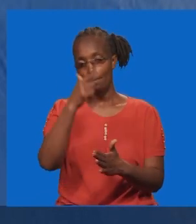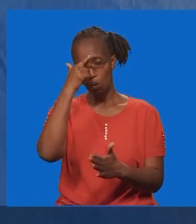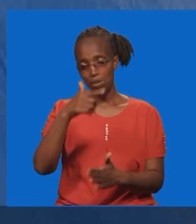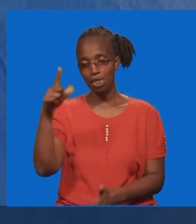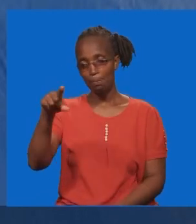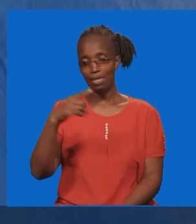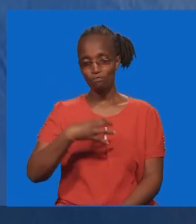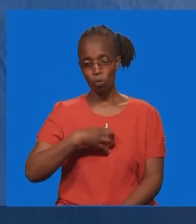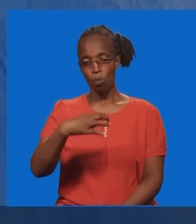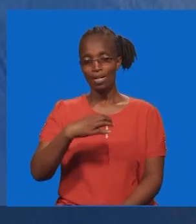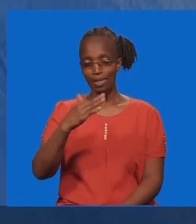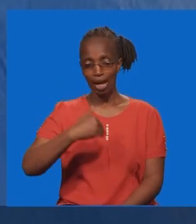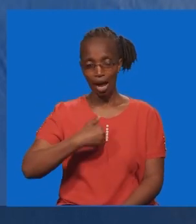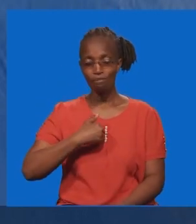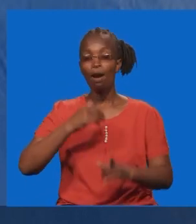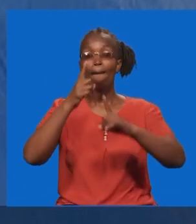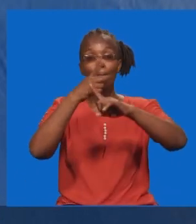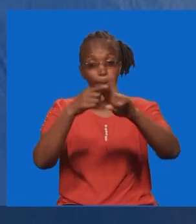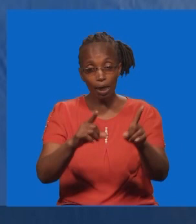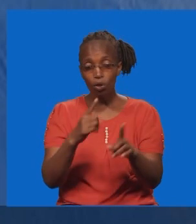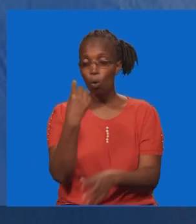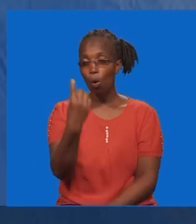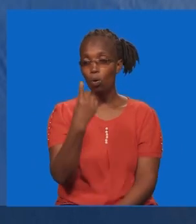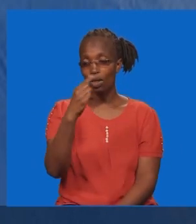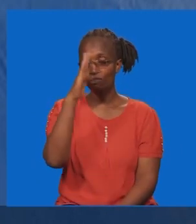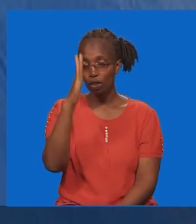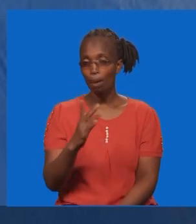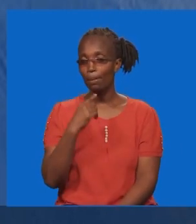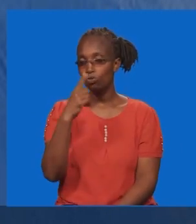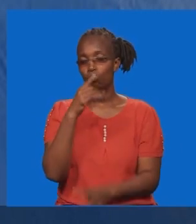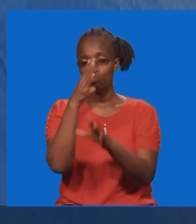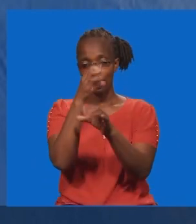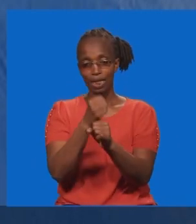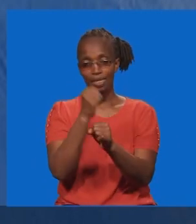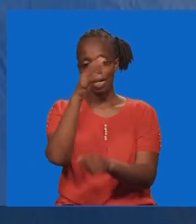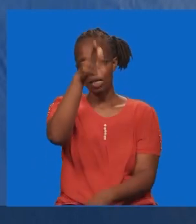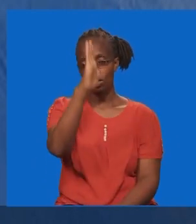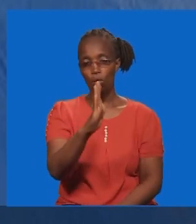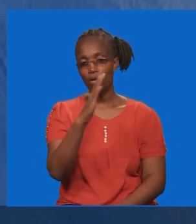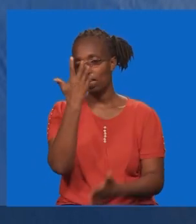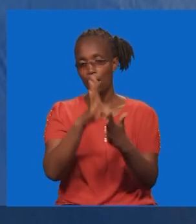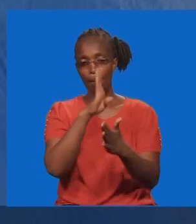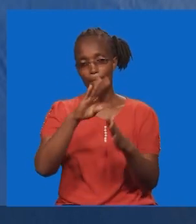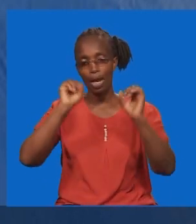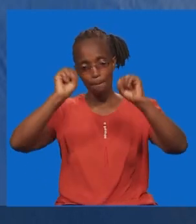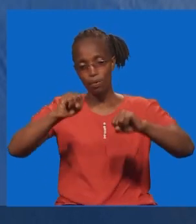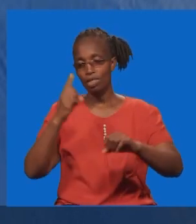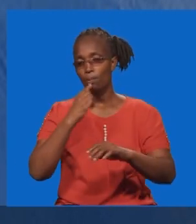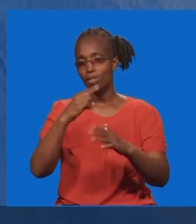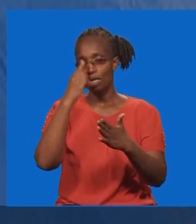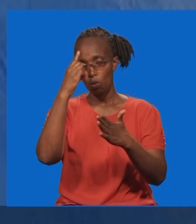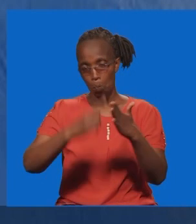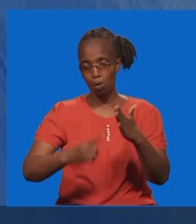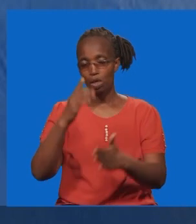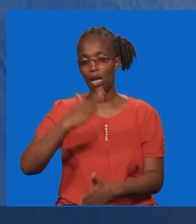livio na ata na mali. Mbali anasema ya kwamba ni kwa yule ambaye anamutumainia buwana. Anaweza kuwa na ushuda wa kusema ya kwamba